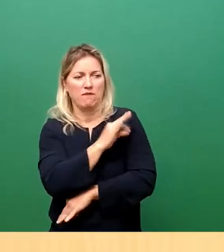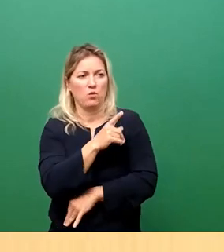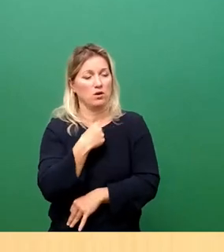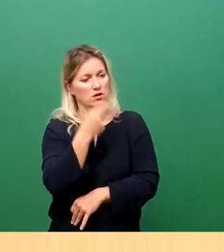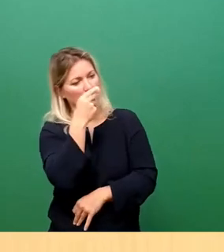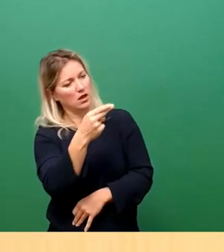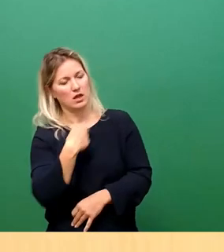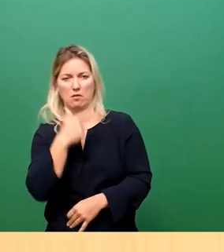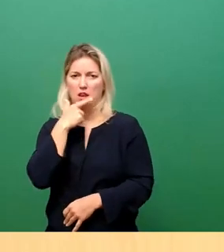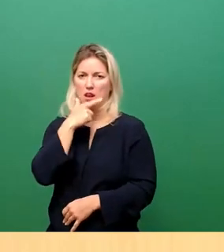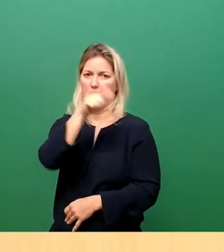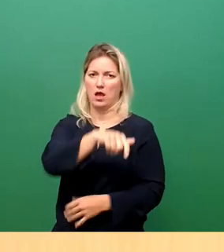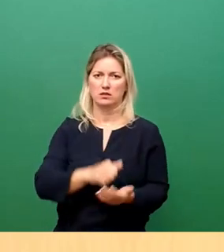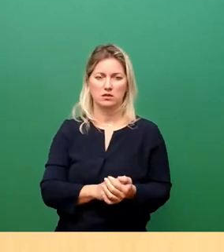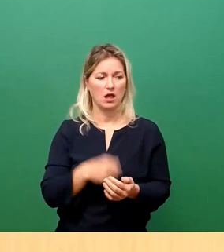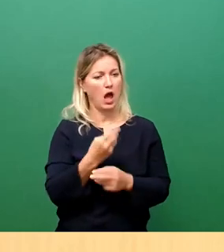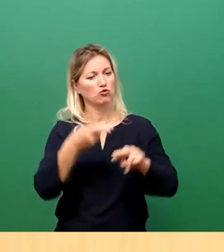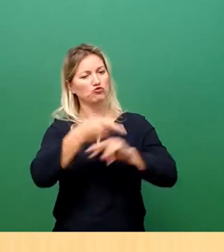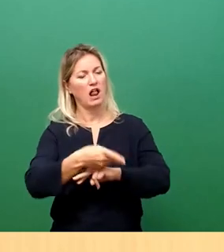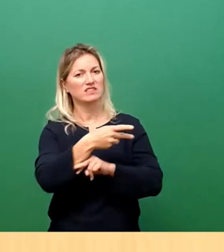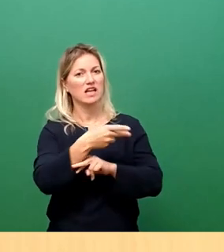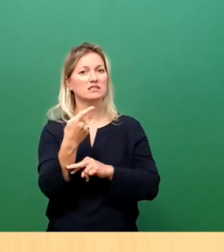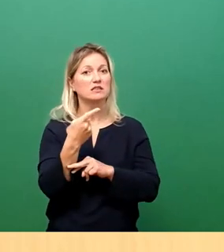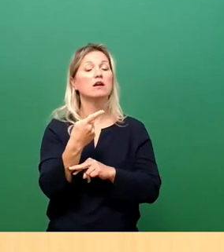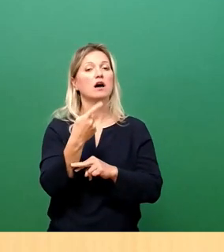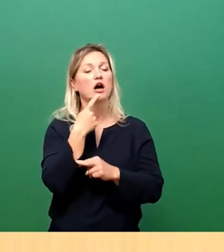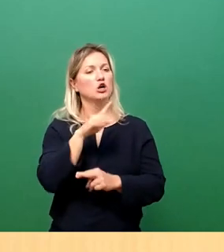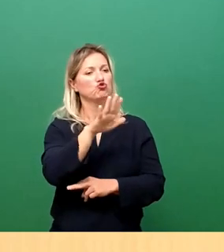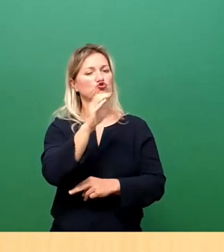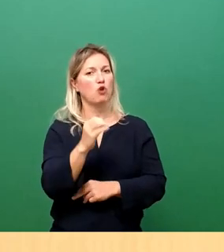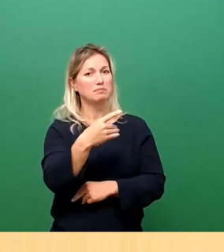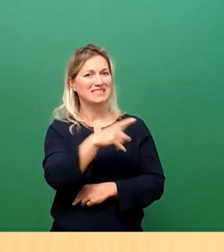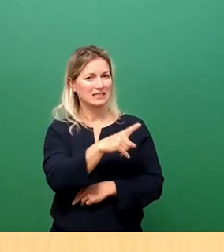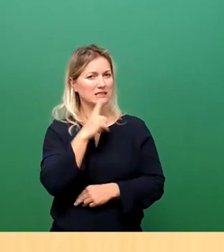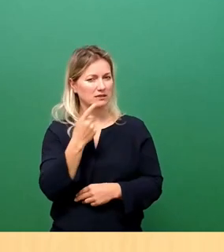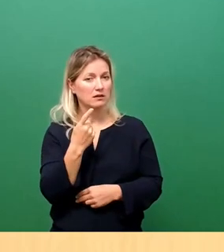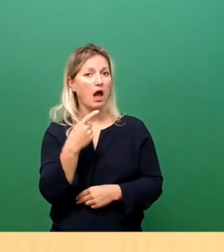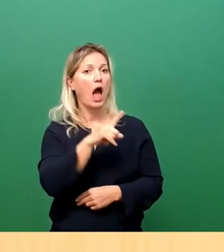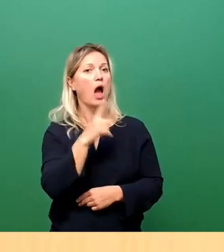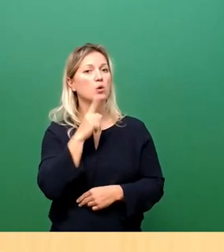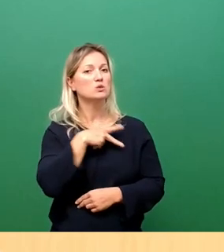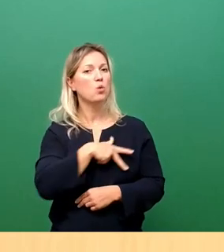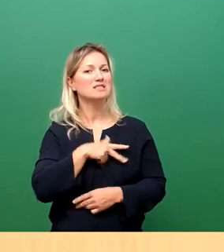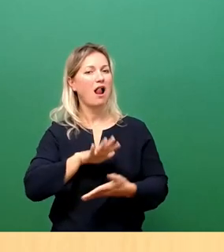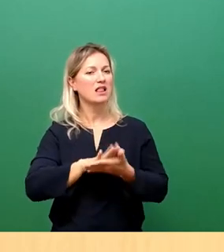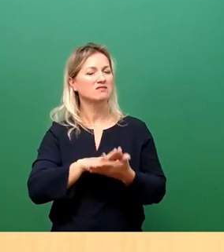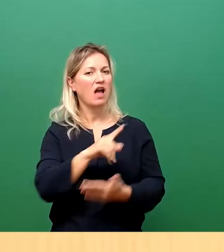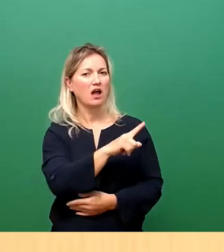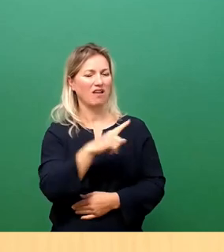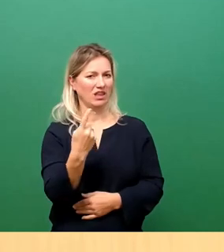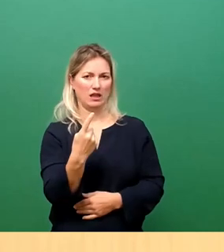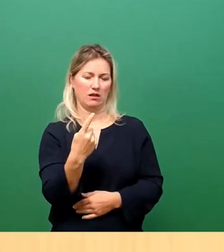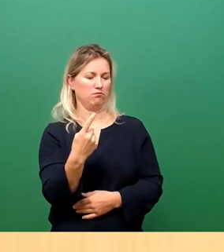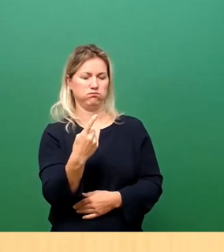Und Ihre stellvertretende Fraktionsvorsitzende, Frau Dr. Schöps, agiert in den sozialen Netzwerken als parlamentarischer Arm der Corona